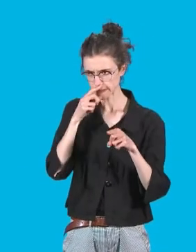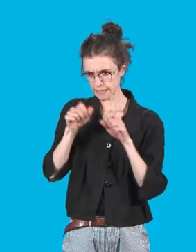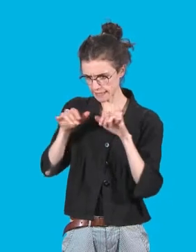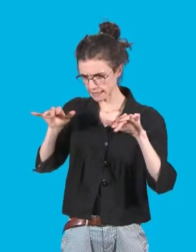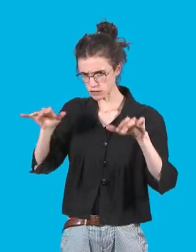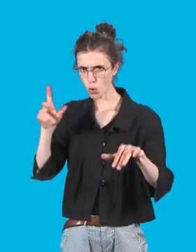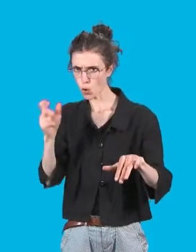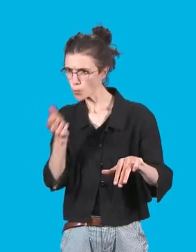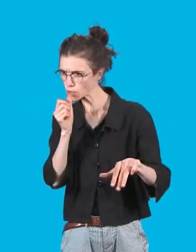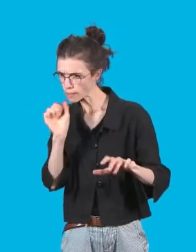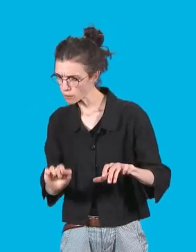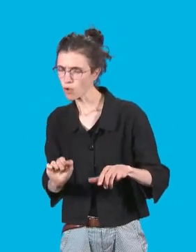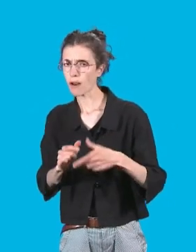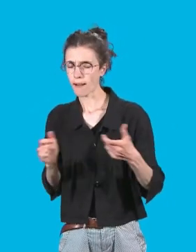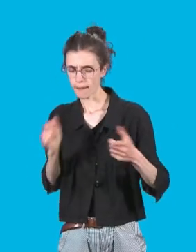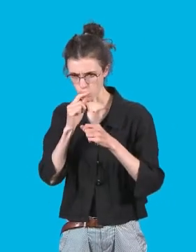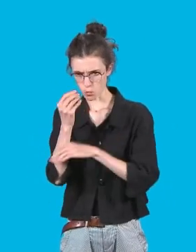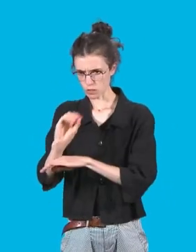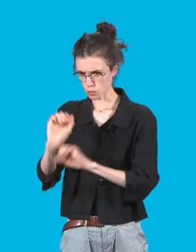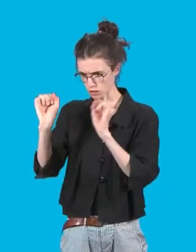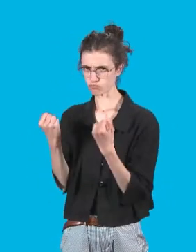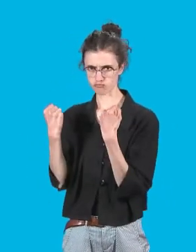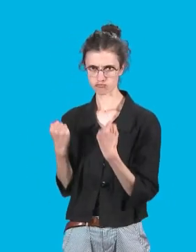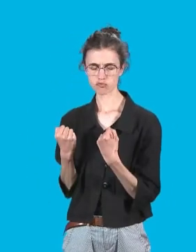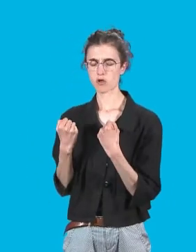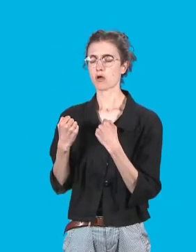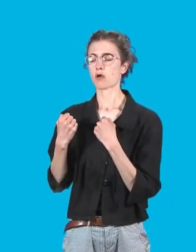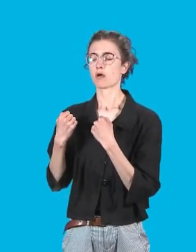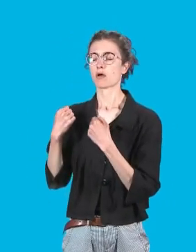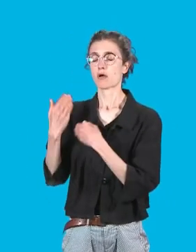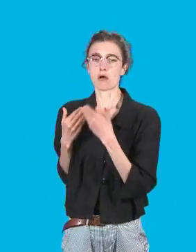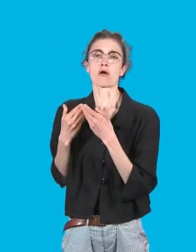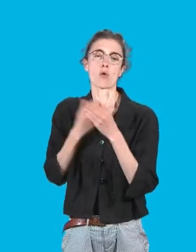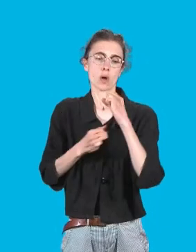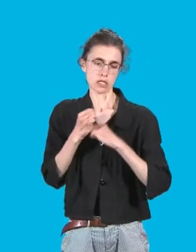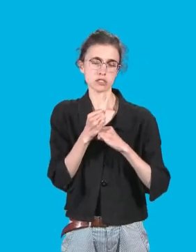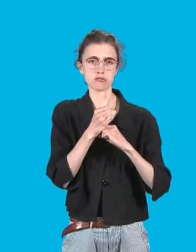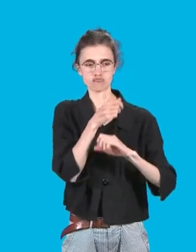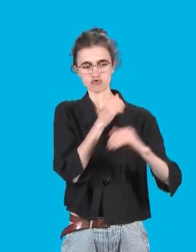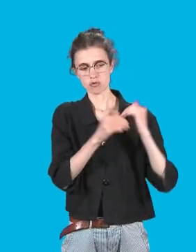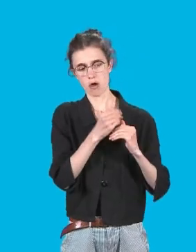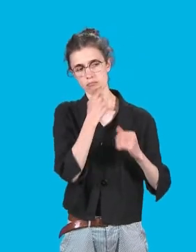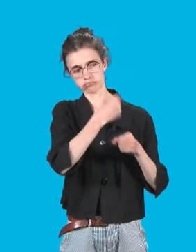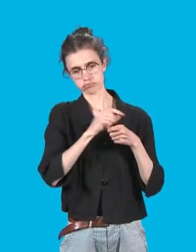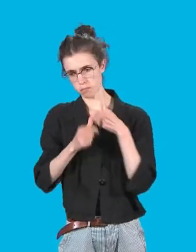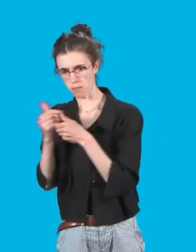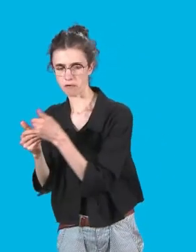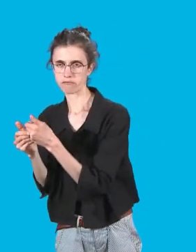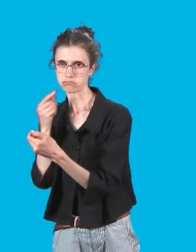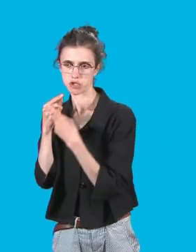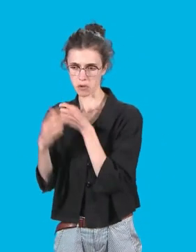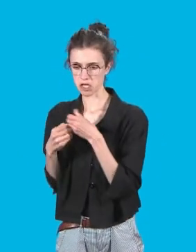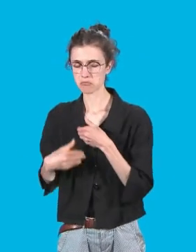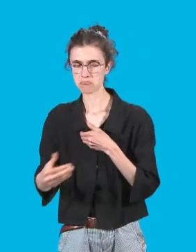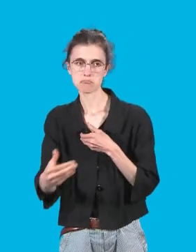et adopté un schéma directeur pour les milieux aquatiques en début d'année, afin de restaurer la qualité de ses cours d'eau, Nantes Métropole s'apprête